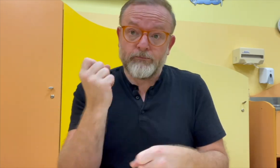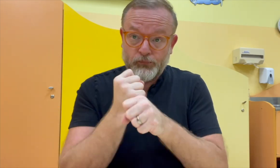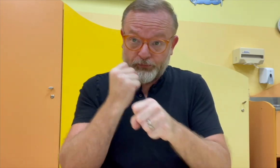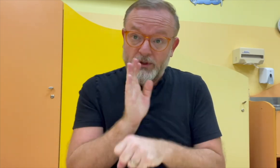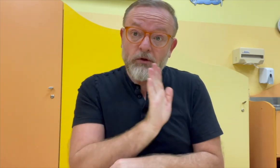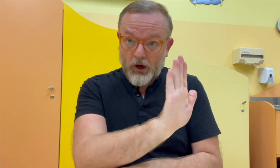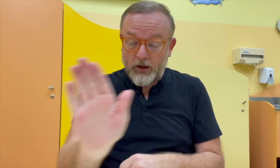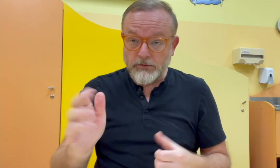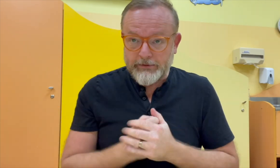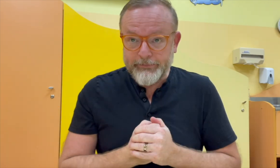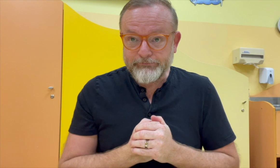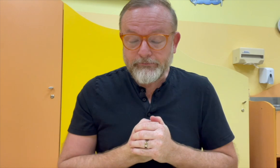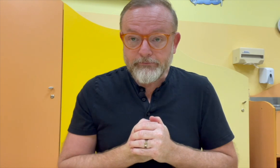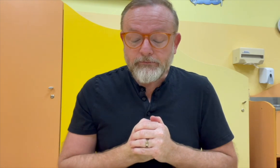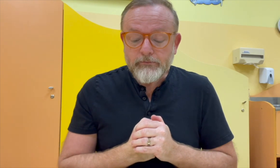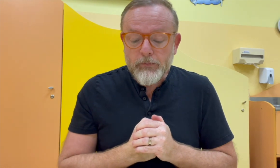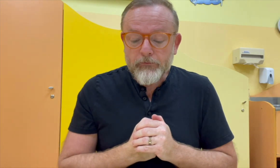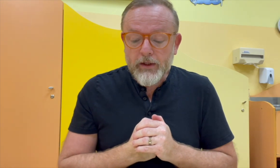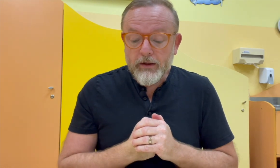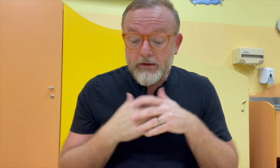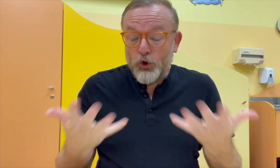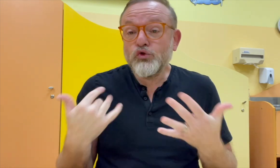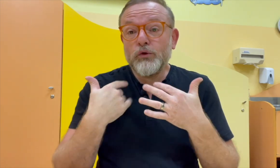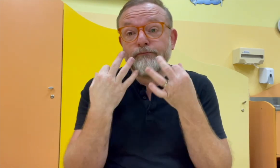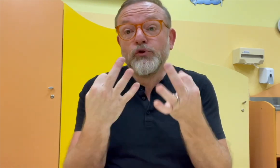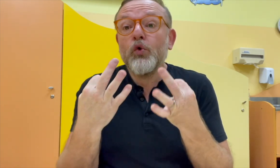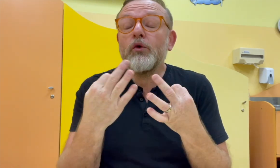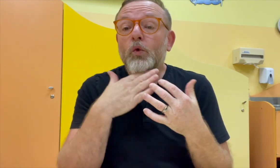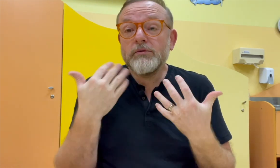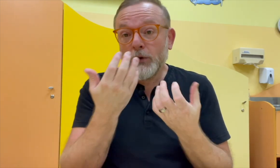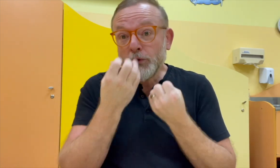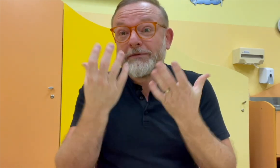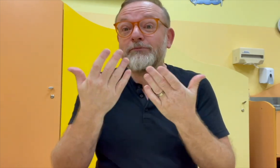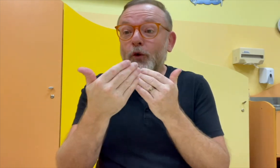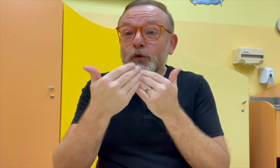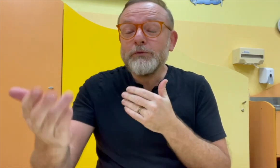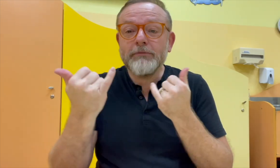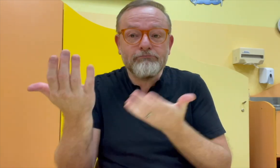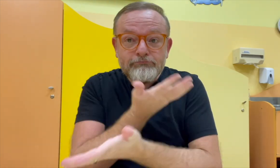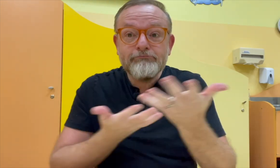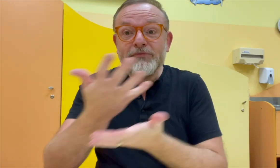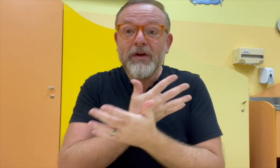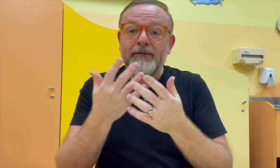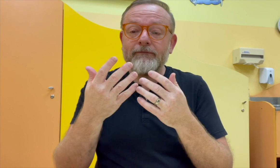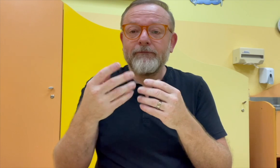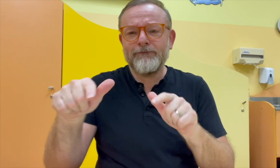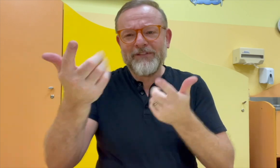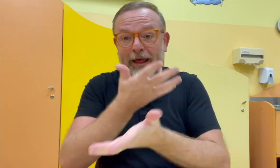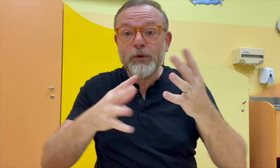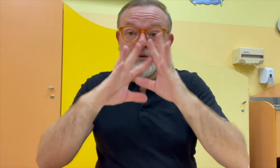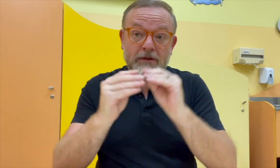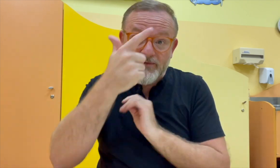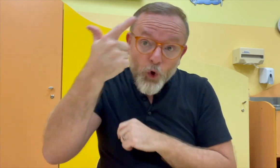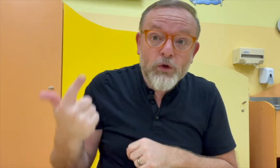není jednoduché a vám všem patří můj obdiv a můj dík za vaší práci. Chtěl bych vám teď popřát úspěšný a